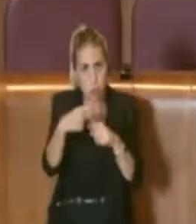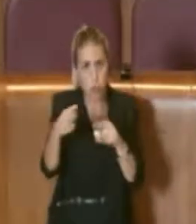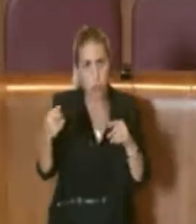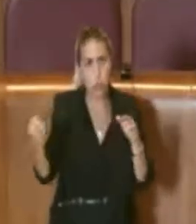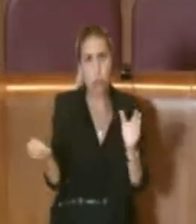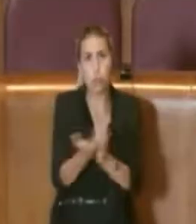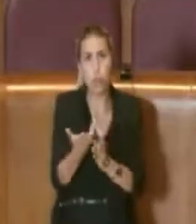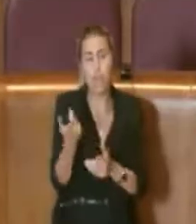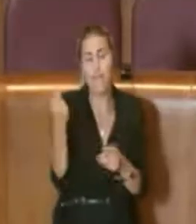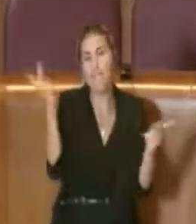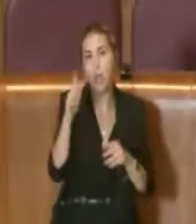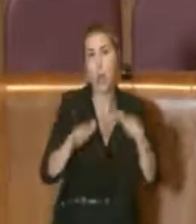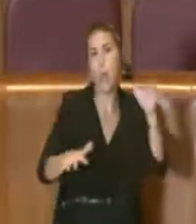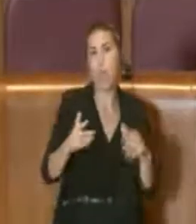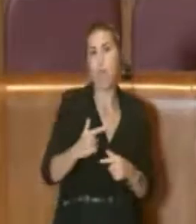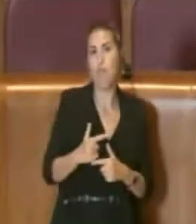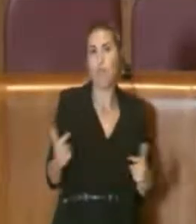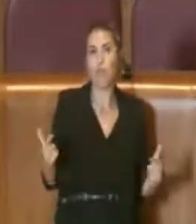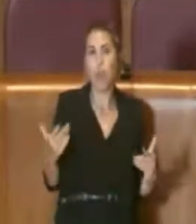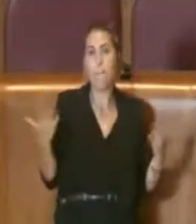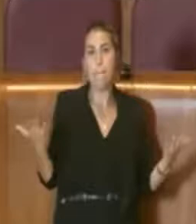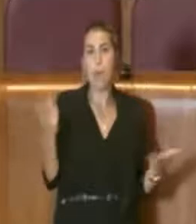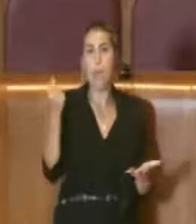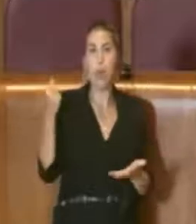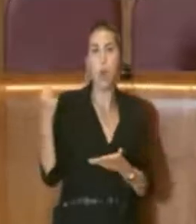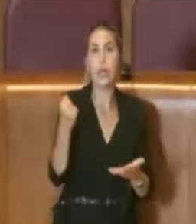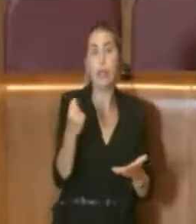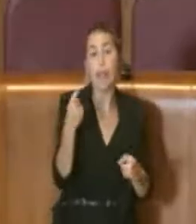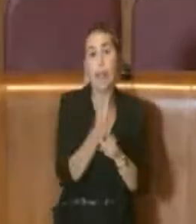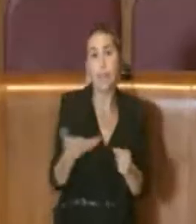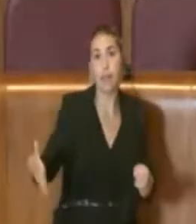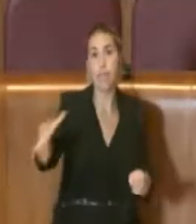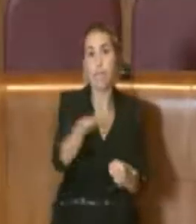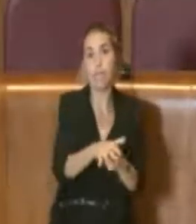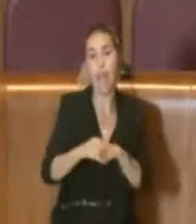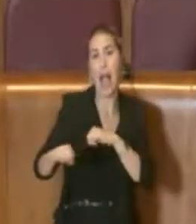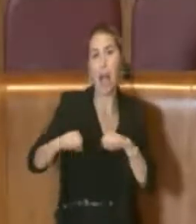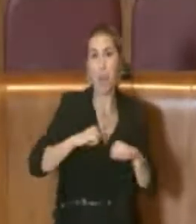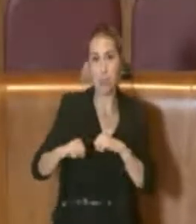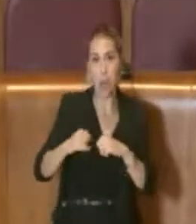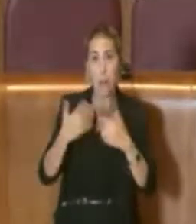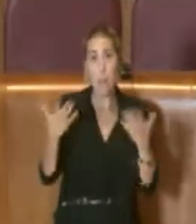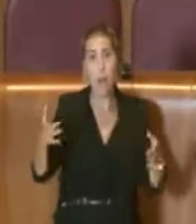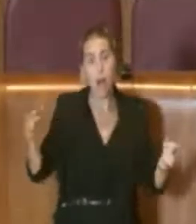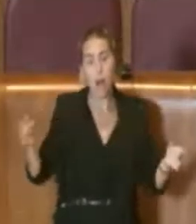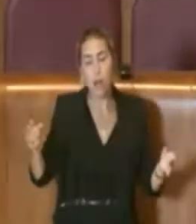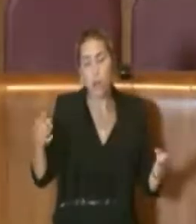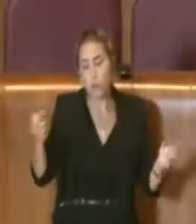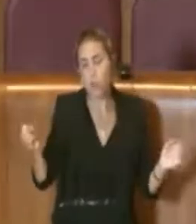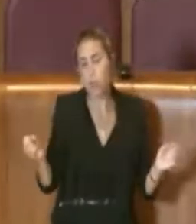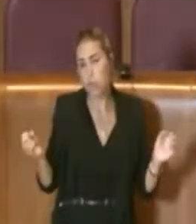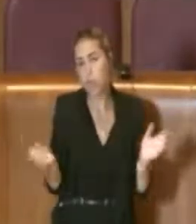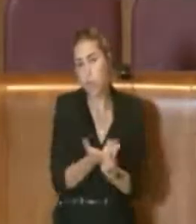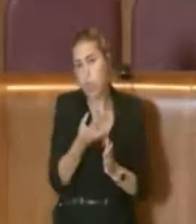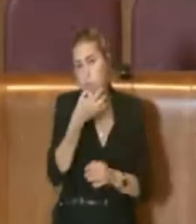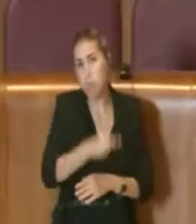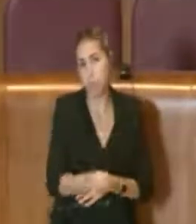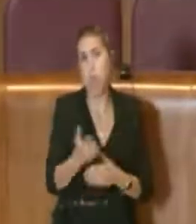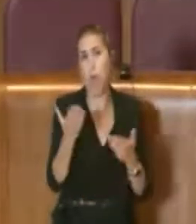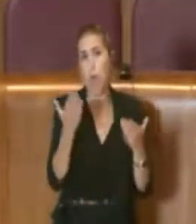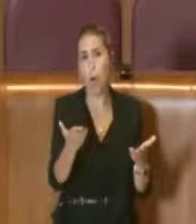che dà squilibrio sicuramente finanziario che va risanato all'amministrazione ma che può capitare tranquillamente in questo